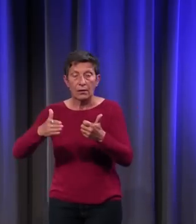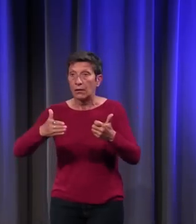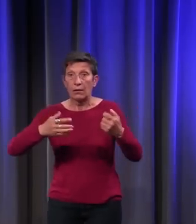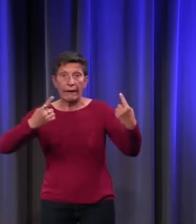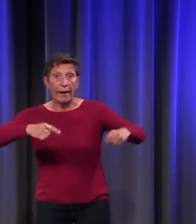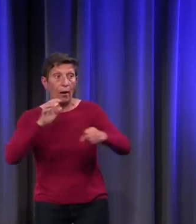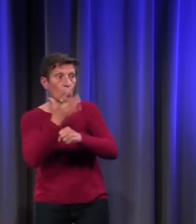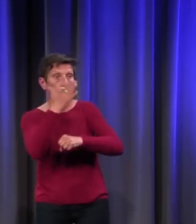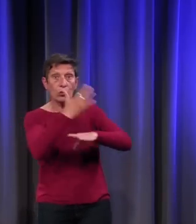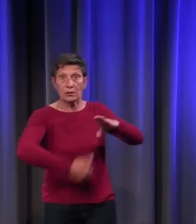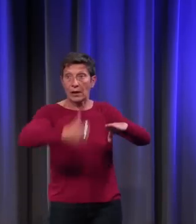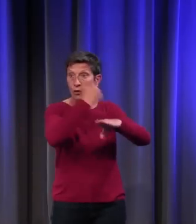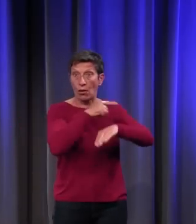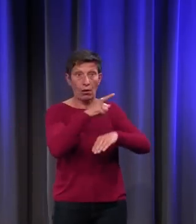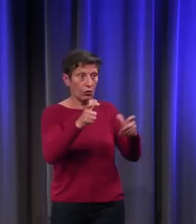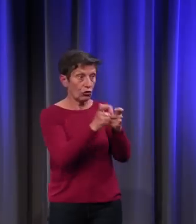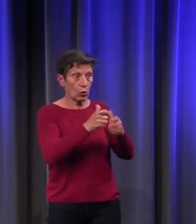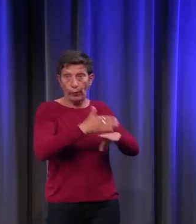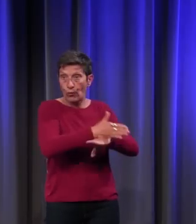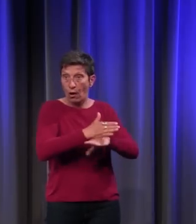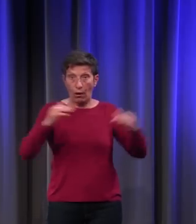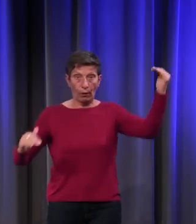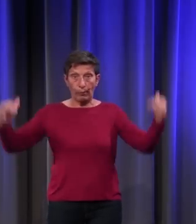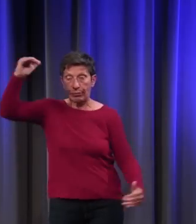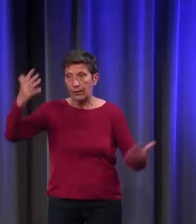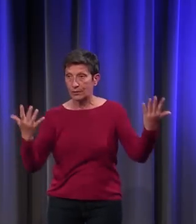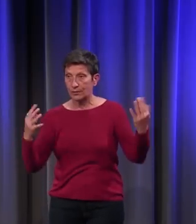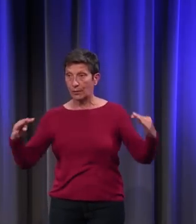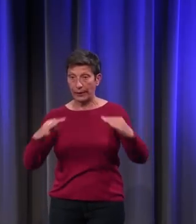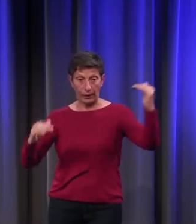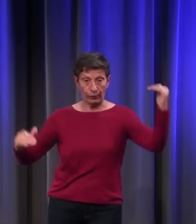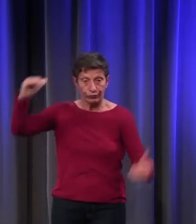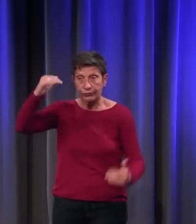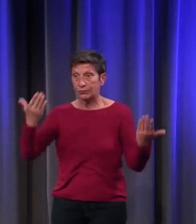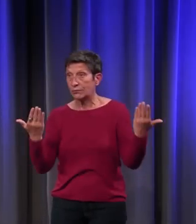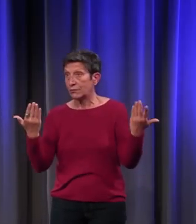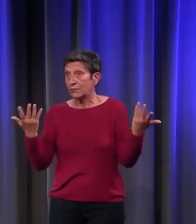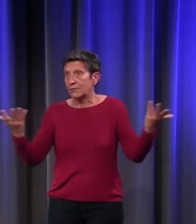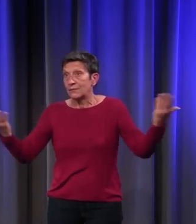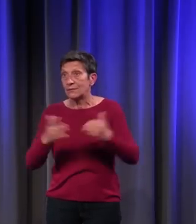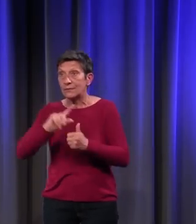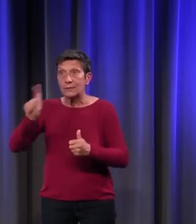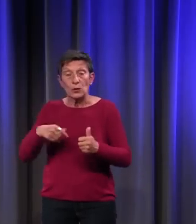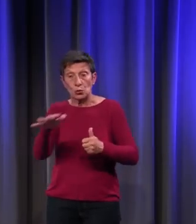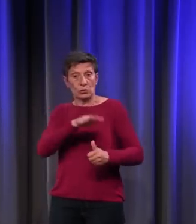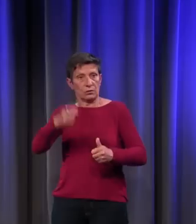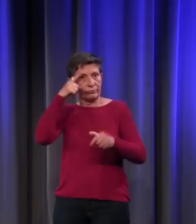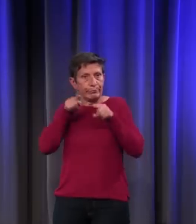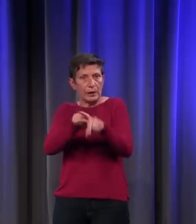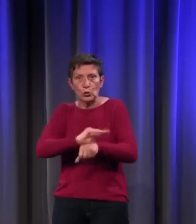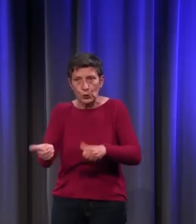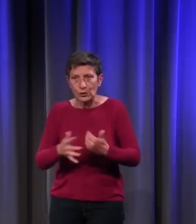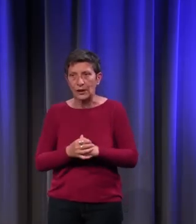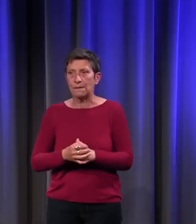seigneurs qui n'ont que des châteaux de bois, le combat est absolument inégal. Donc, y a une idée d'injustice, en quelque sorte.